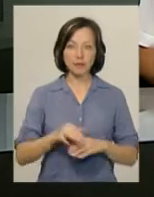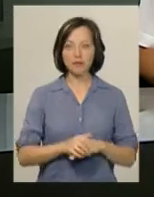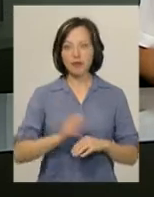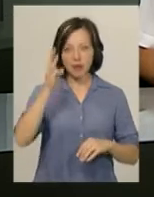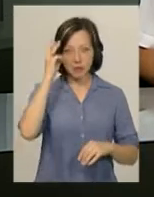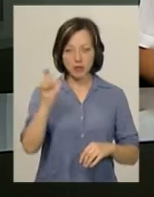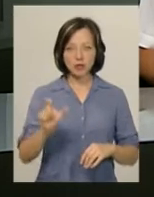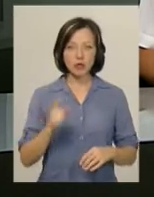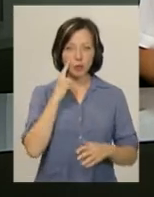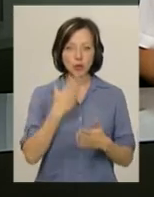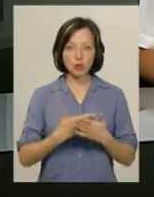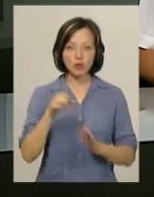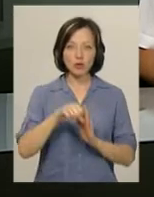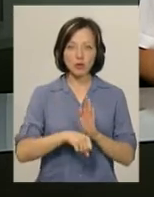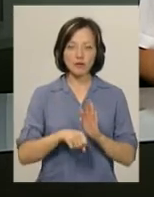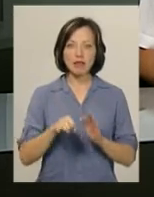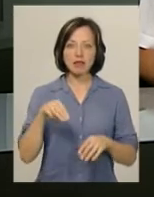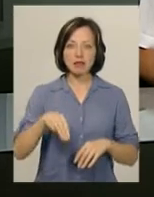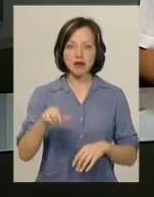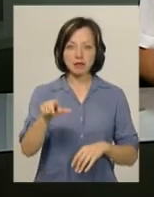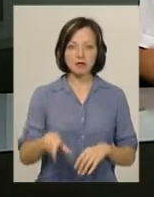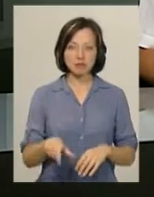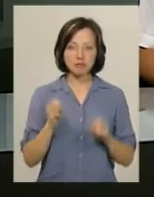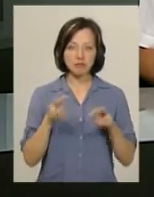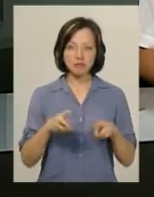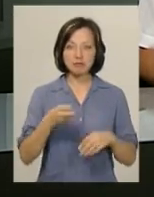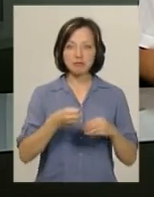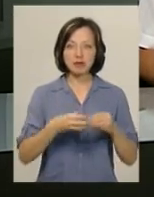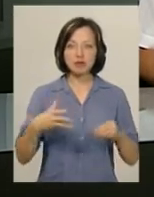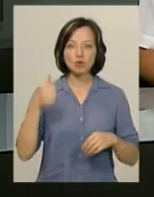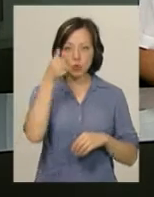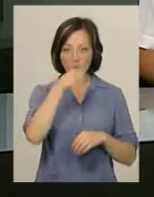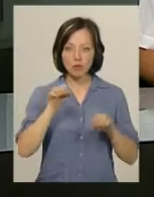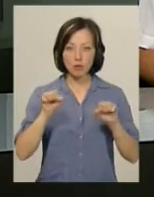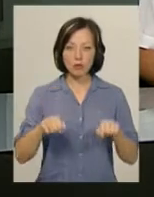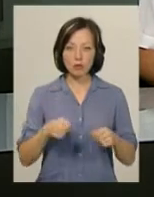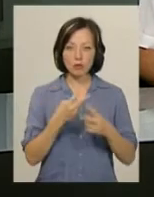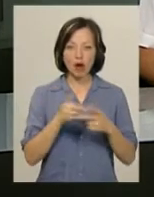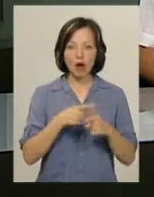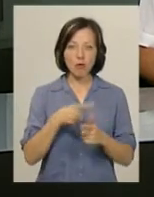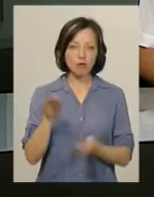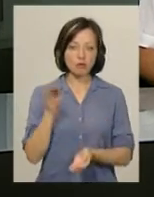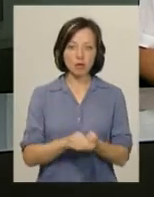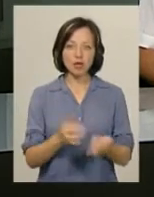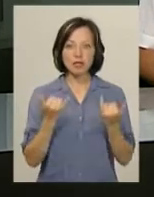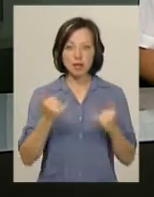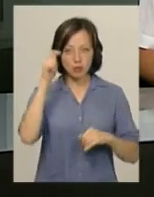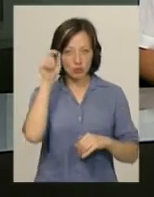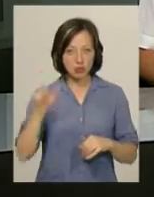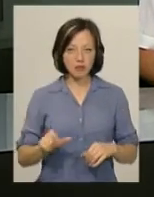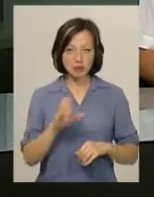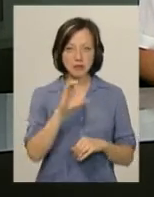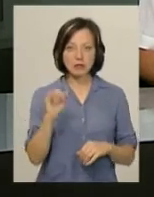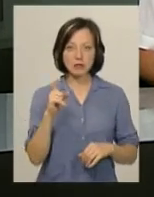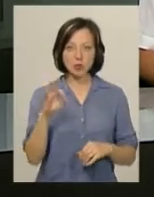Хмельничанину, якого підозрюють у вбивстві таксиста, загрожує 15 років за ґратами або ж довічне ув'язнення. Зараз чоловік перебуває в